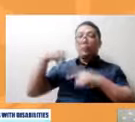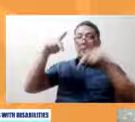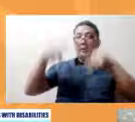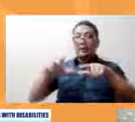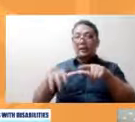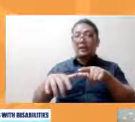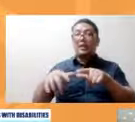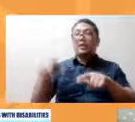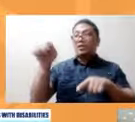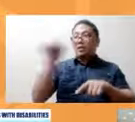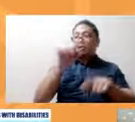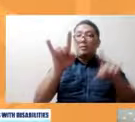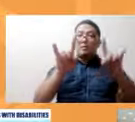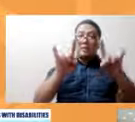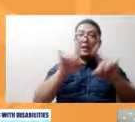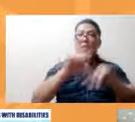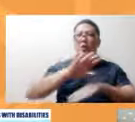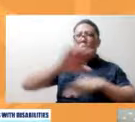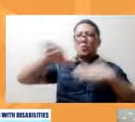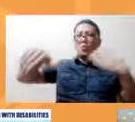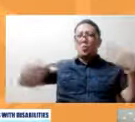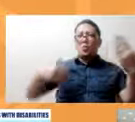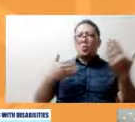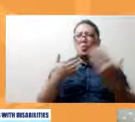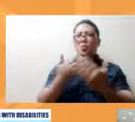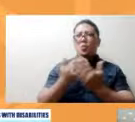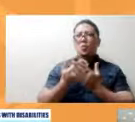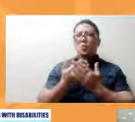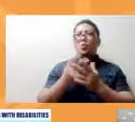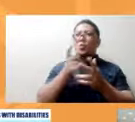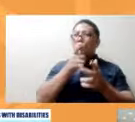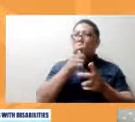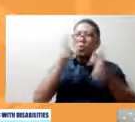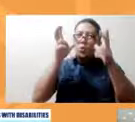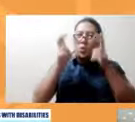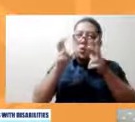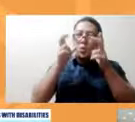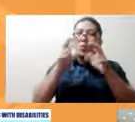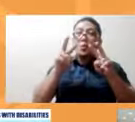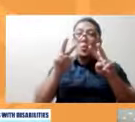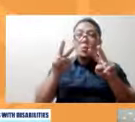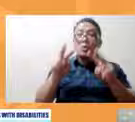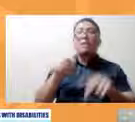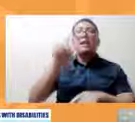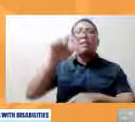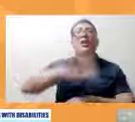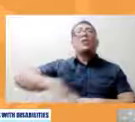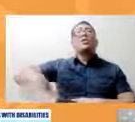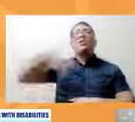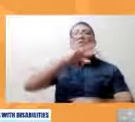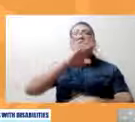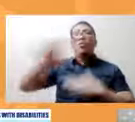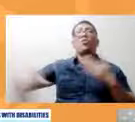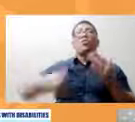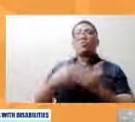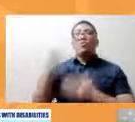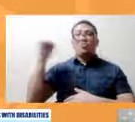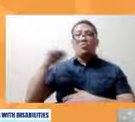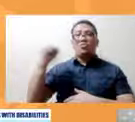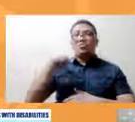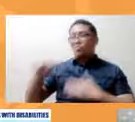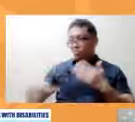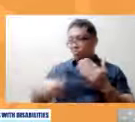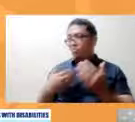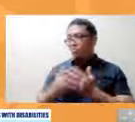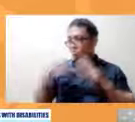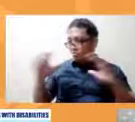din yung media at lahat tayo, nandang nga nakikinig yun at nanonood. Teknikan yung lahat tayo eh. Lahat tayo, it's a community effort. So,